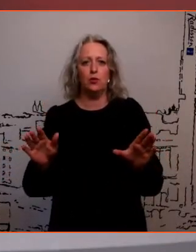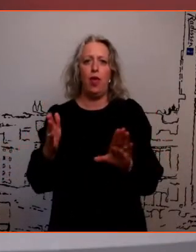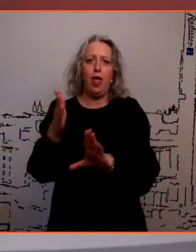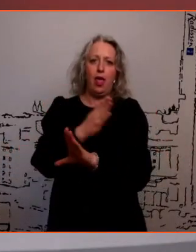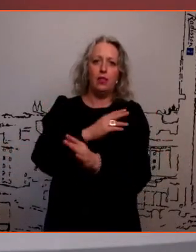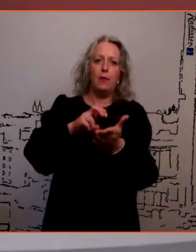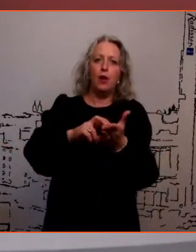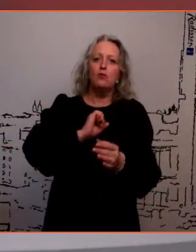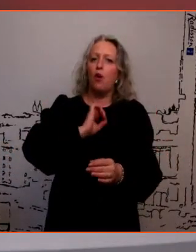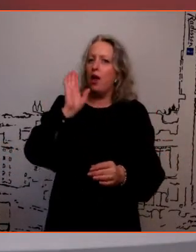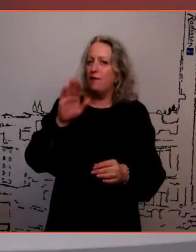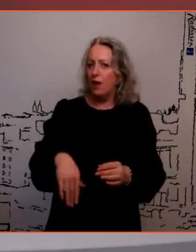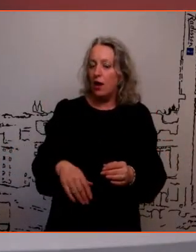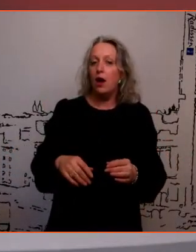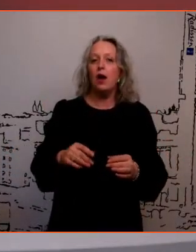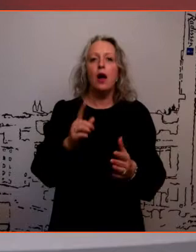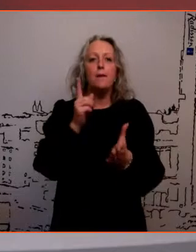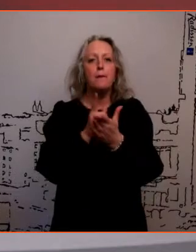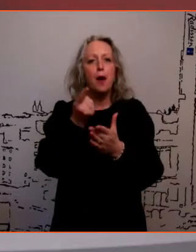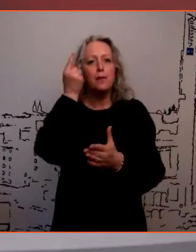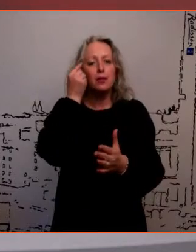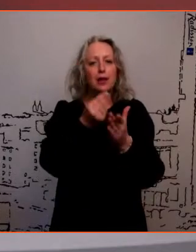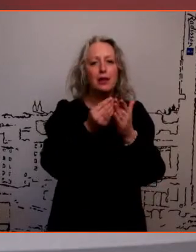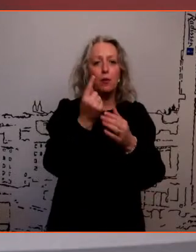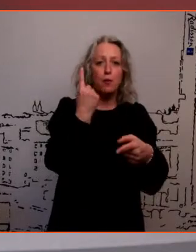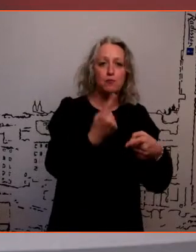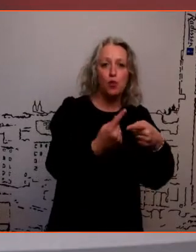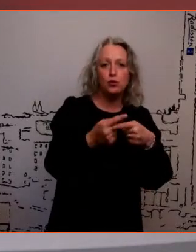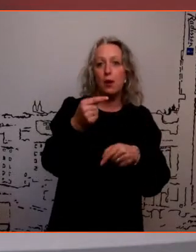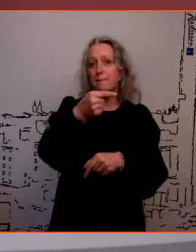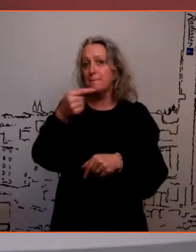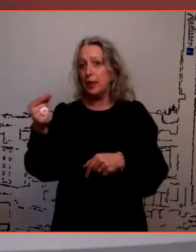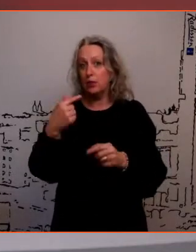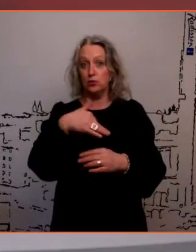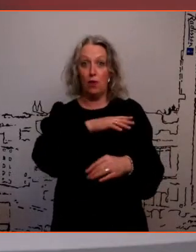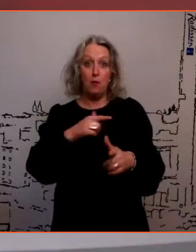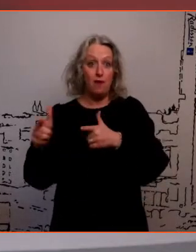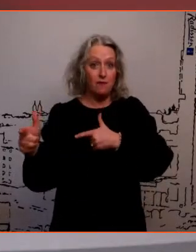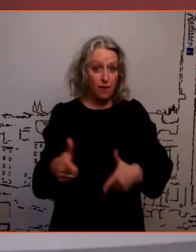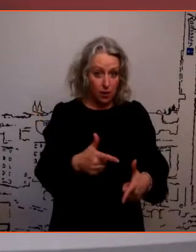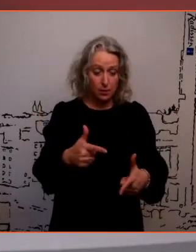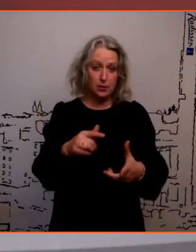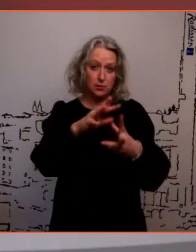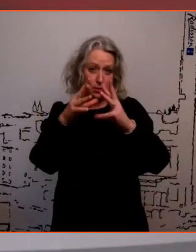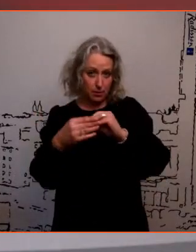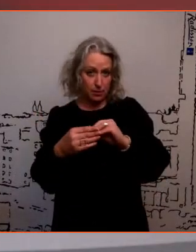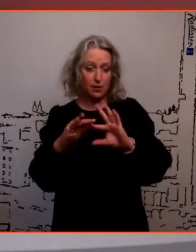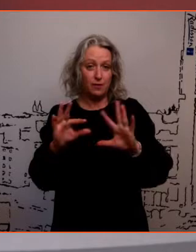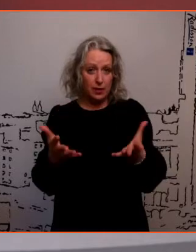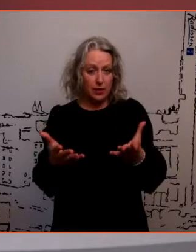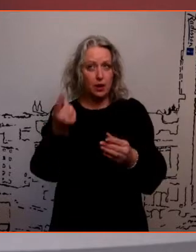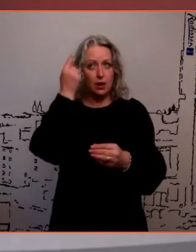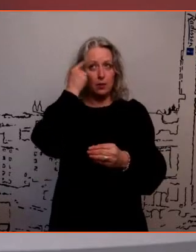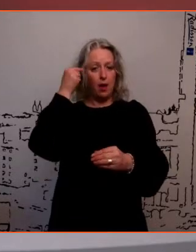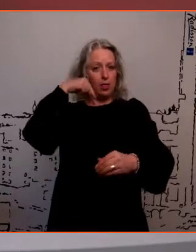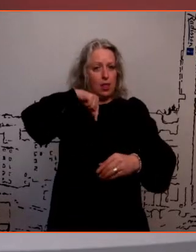plussemiinuseid, saada aru, kas me tegelikult oleme valmis millekski ja siis selle hirmu tundega see asi